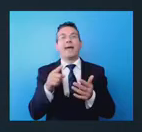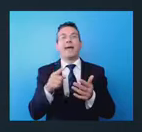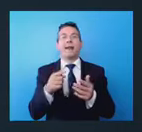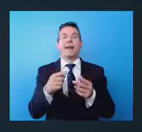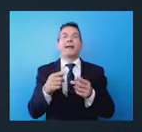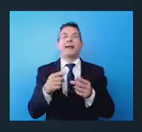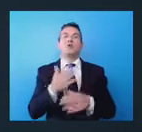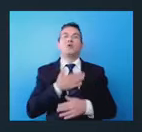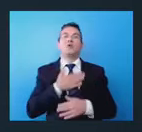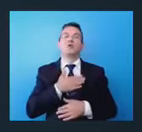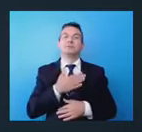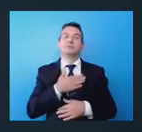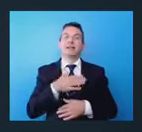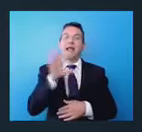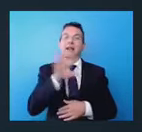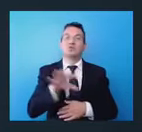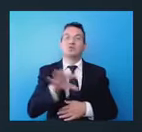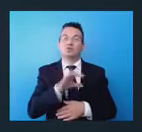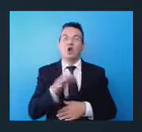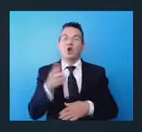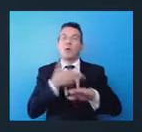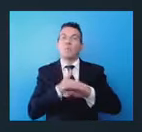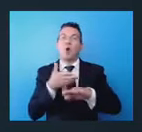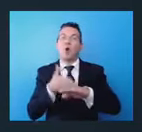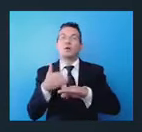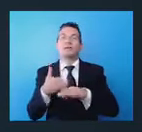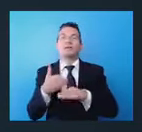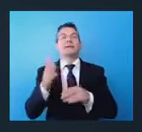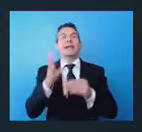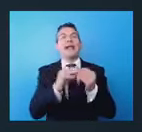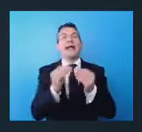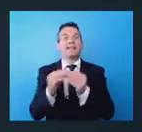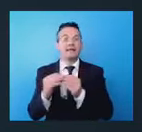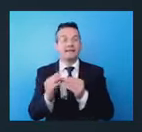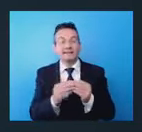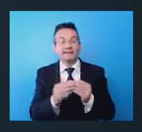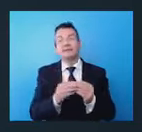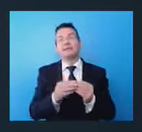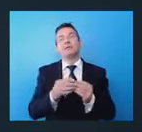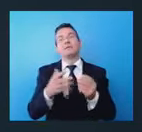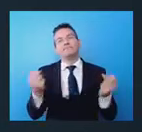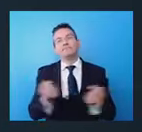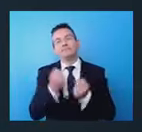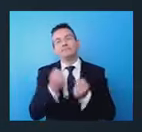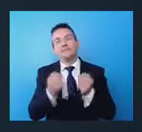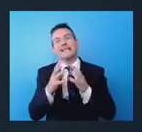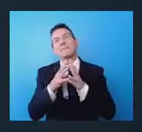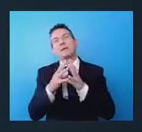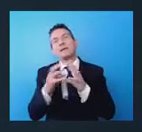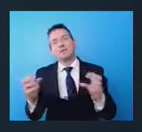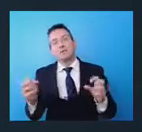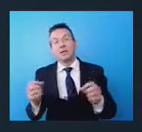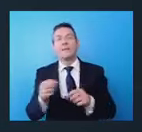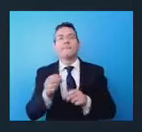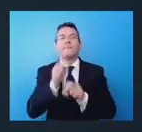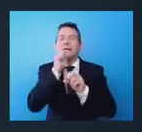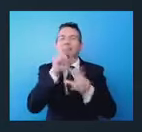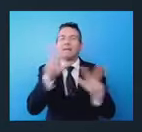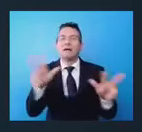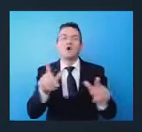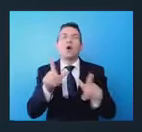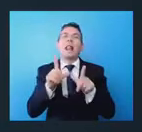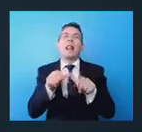cantieristica, iniziative imprenditoriali. Il messaggio è che il Lazio vuole attrarre, vuole